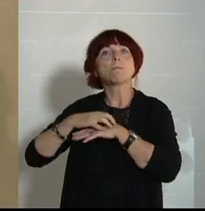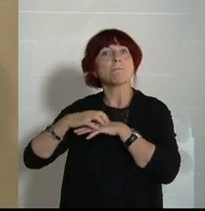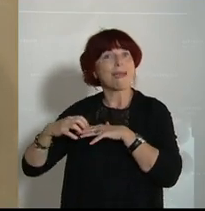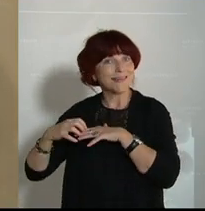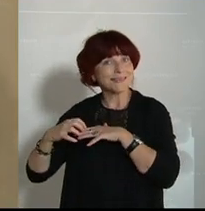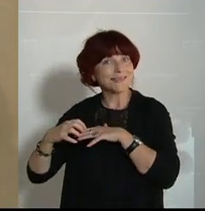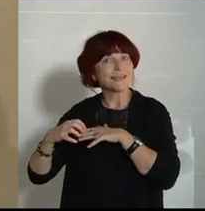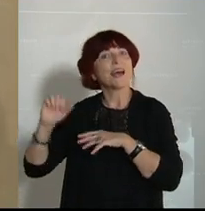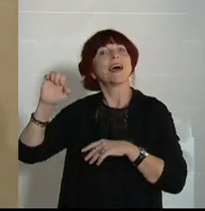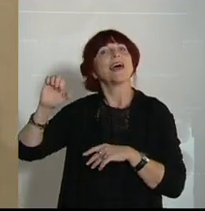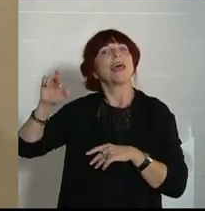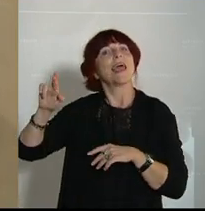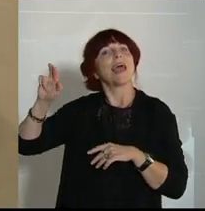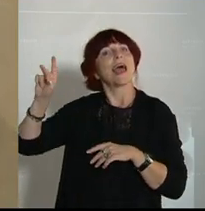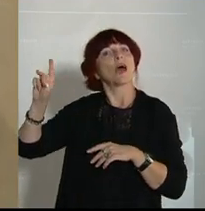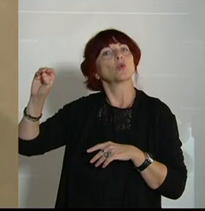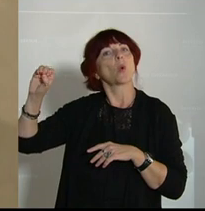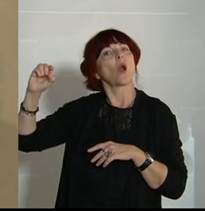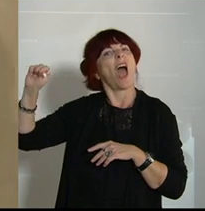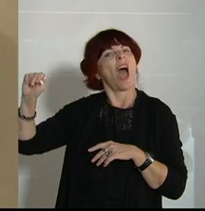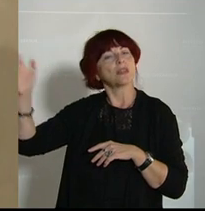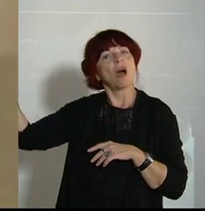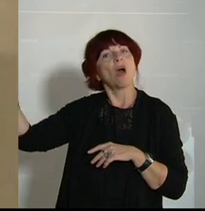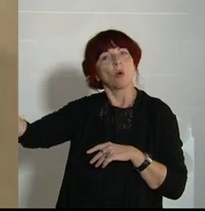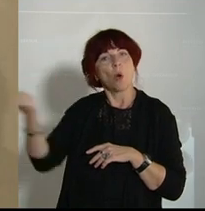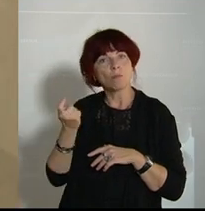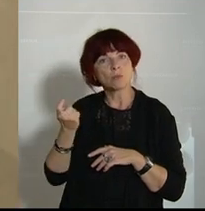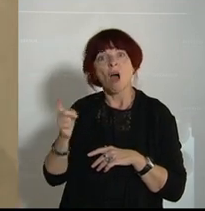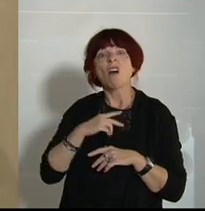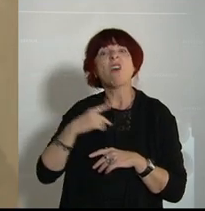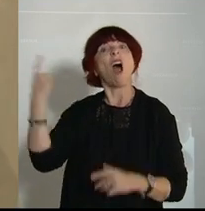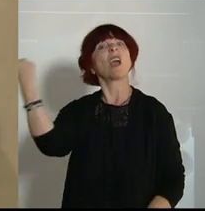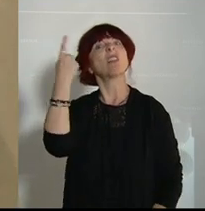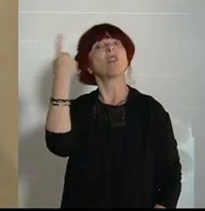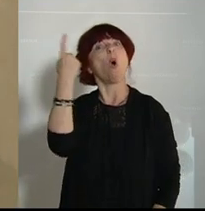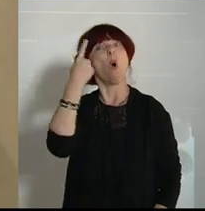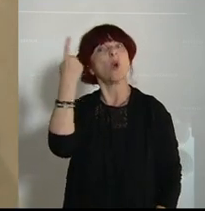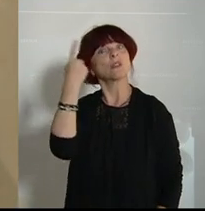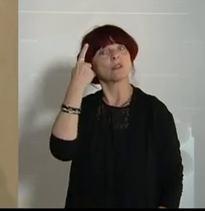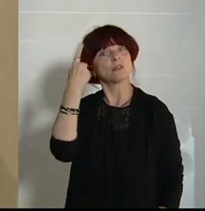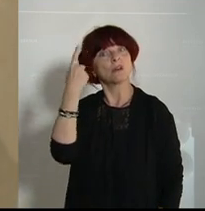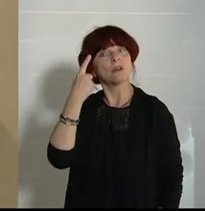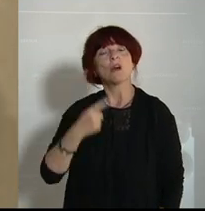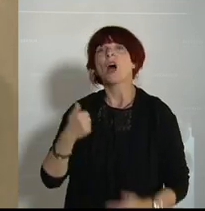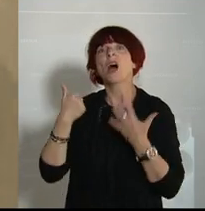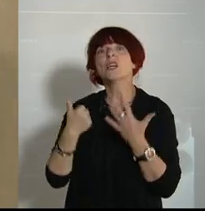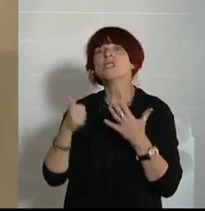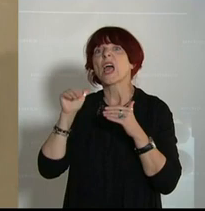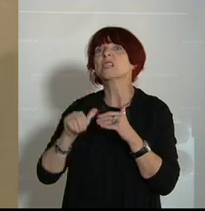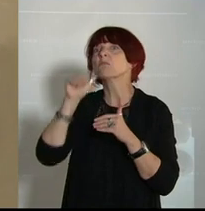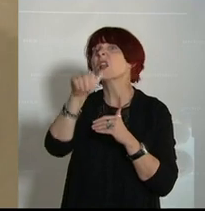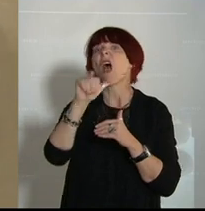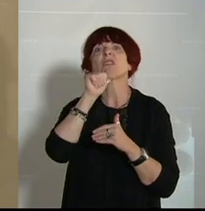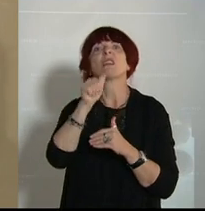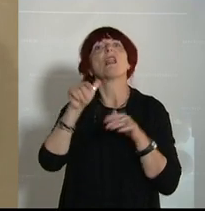ist der Erdogan hergekommen, hat der Europäischen Union gedroht, weil diese 6 Milliarden anscheinend zu langsam oder nicht ausreichend